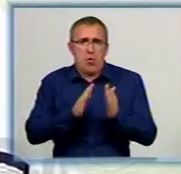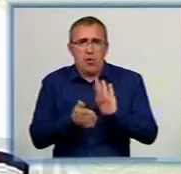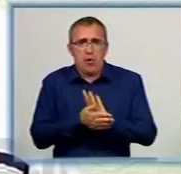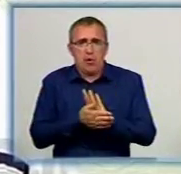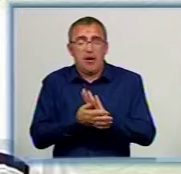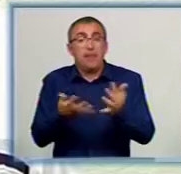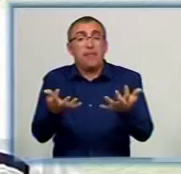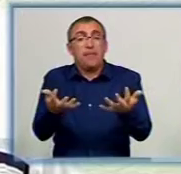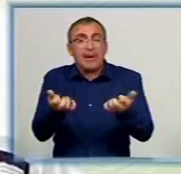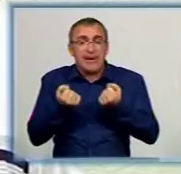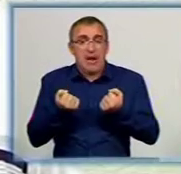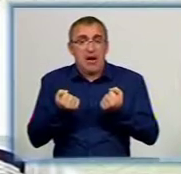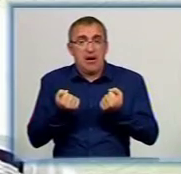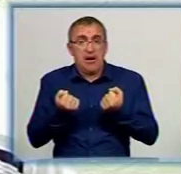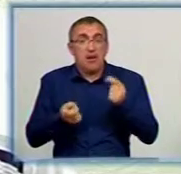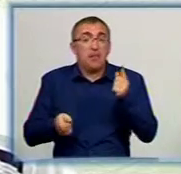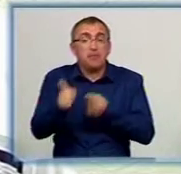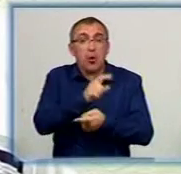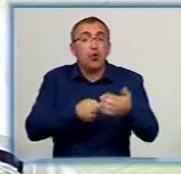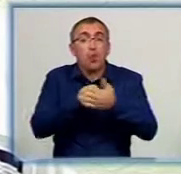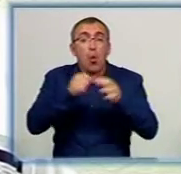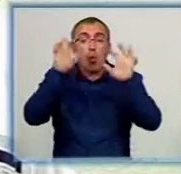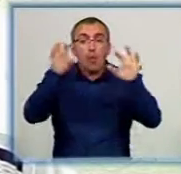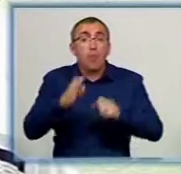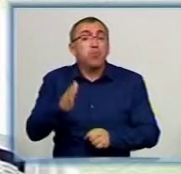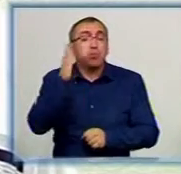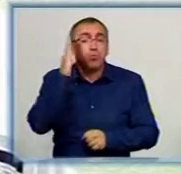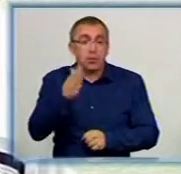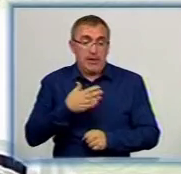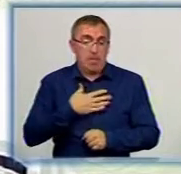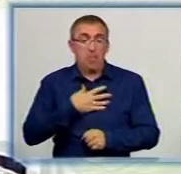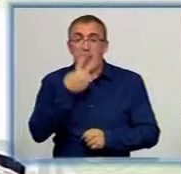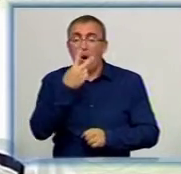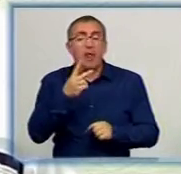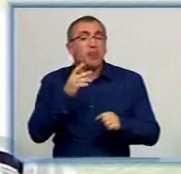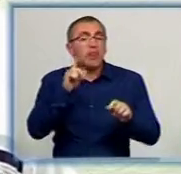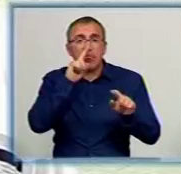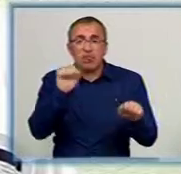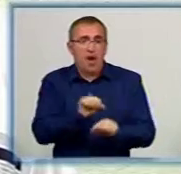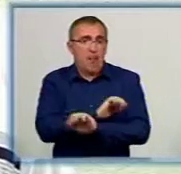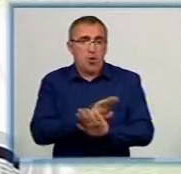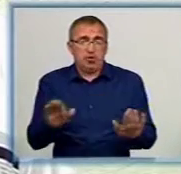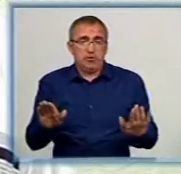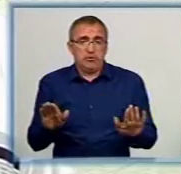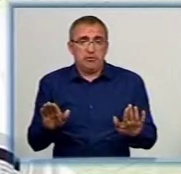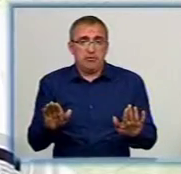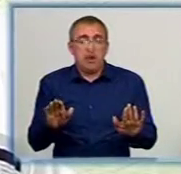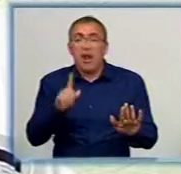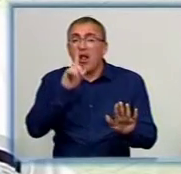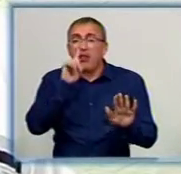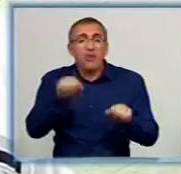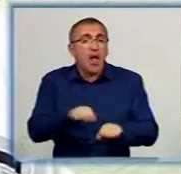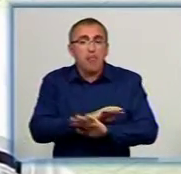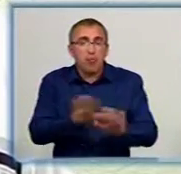прийняти зміни до Конституції буде, на мій погляд, неможливо. Неможливо буде навіть